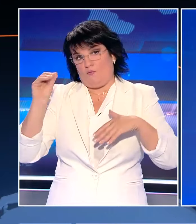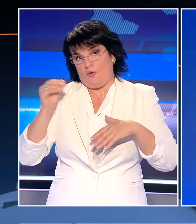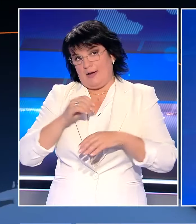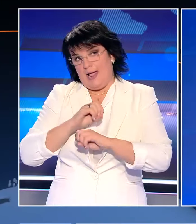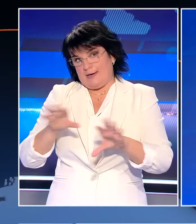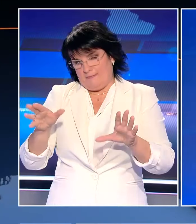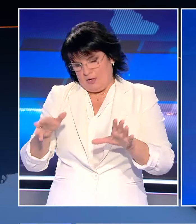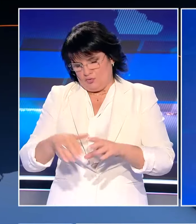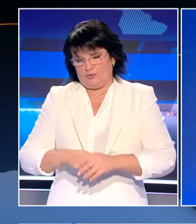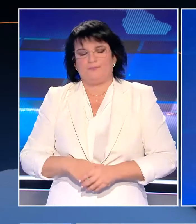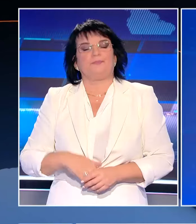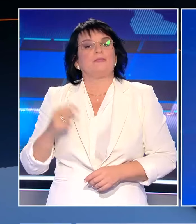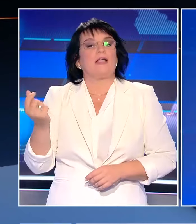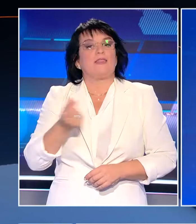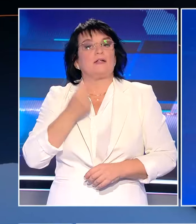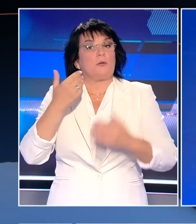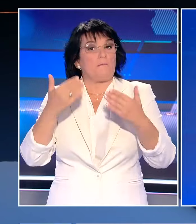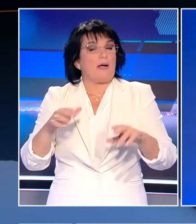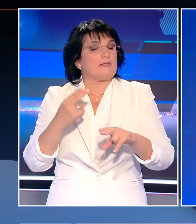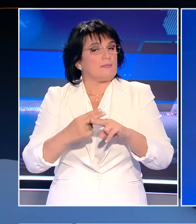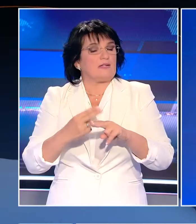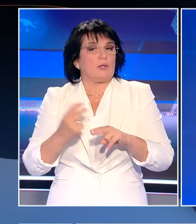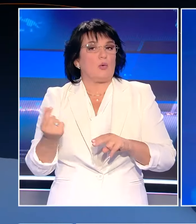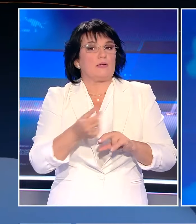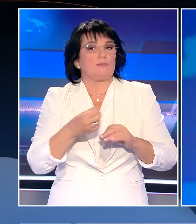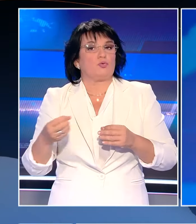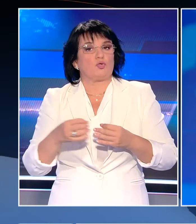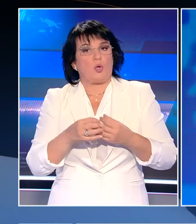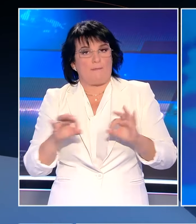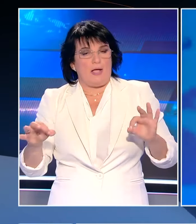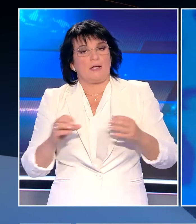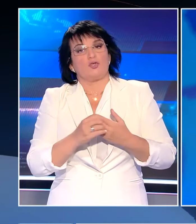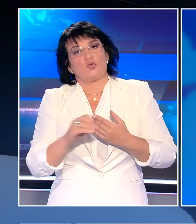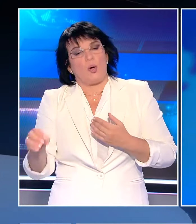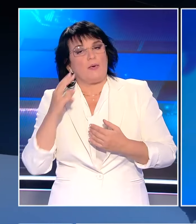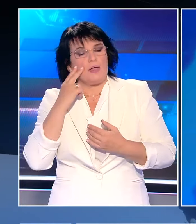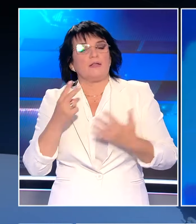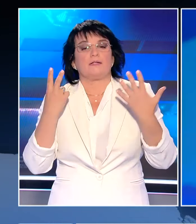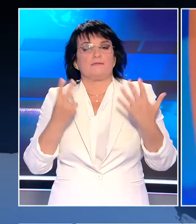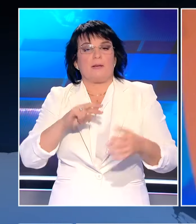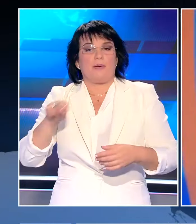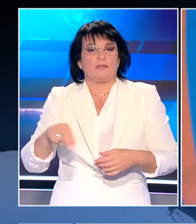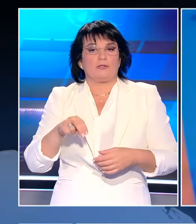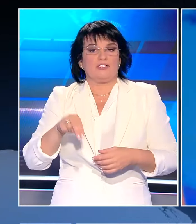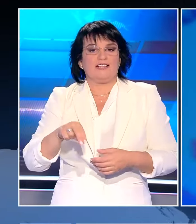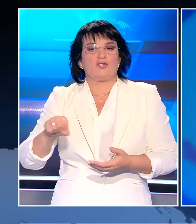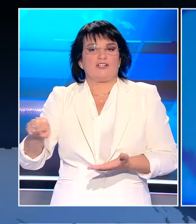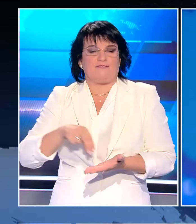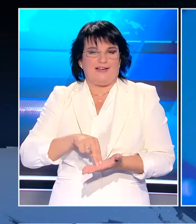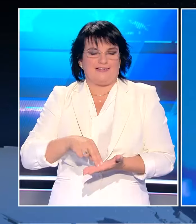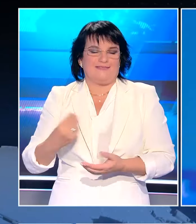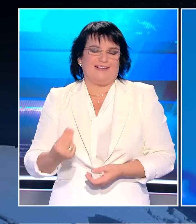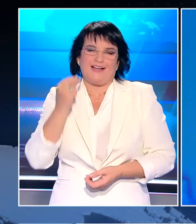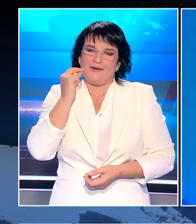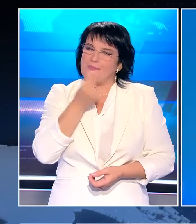Και στο σημείο αυτό το Δελτίο μας ολοκληρώθηκε αναλυτικά όλες οι ειδήσεις της ημέρας στο κεντρικό Δελτίο του Όπεν στις 7 παρατέταρτο με τον Νίκο